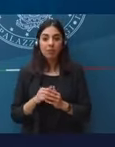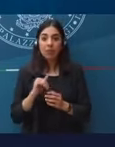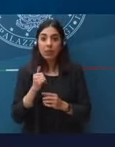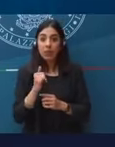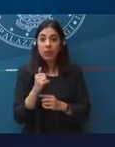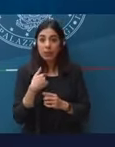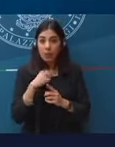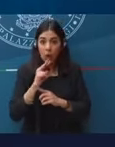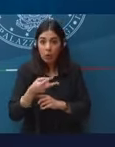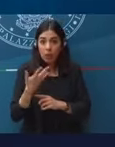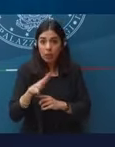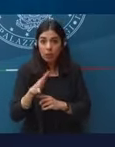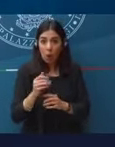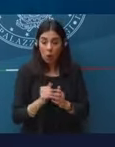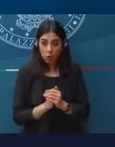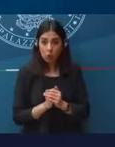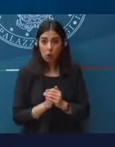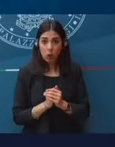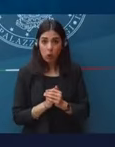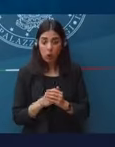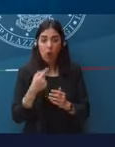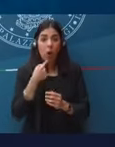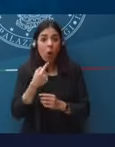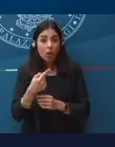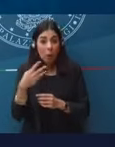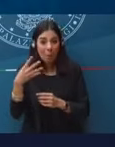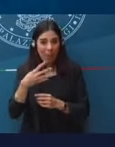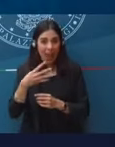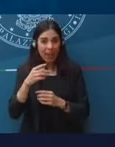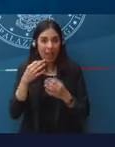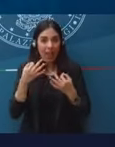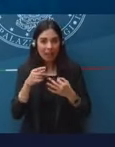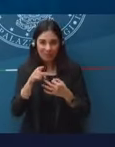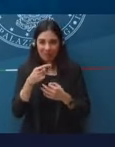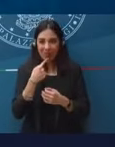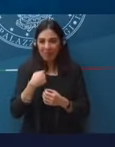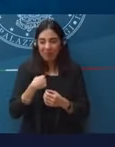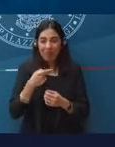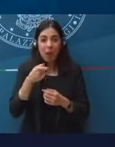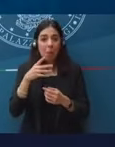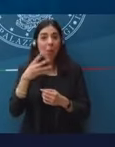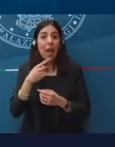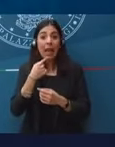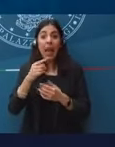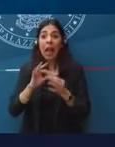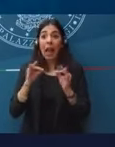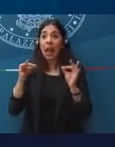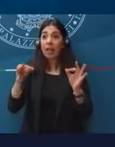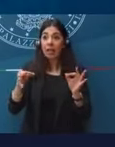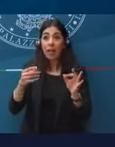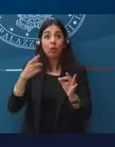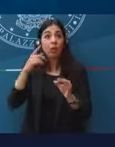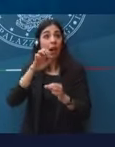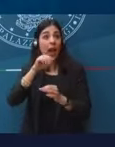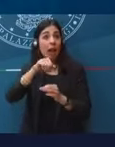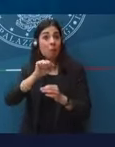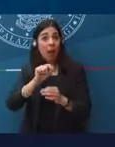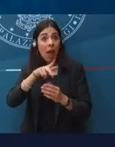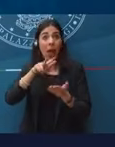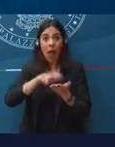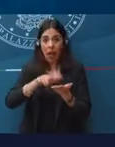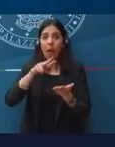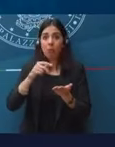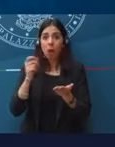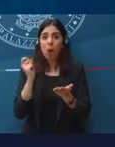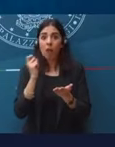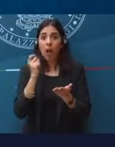Sì, l'ho risposto. La Merkel mi ha detto lei che avrebbe detto che se l'autorità europea approva il